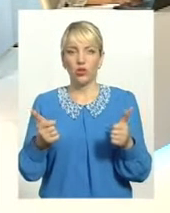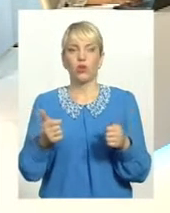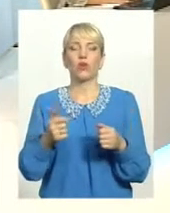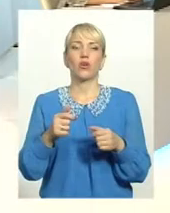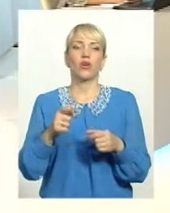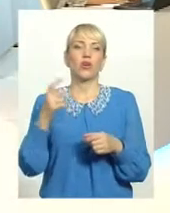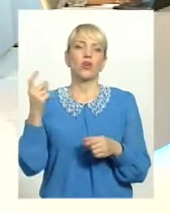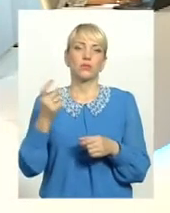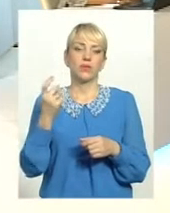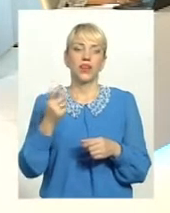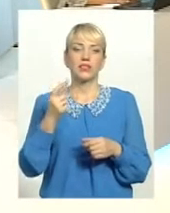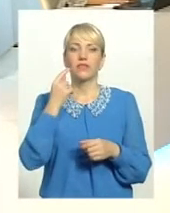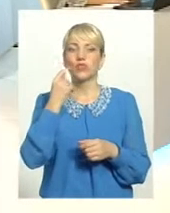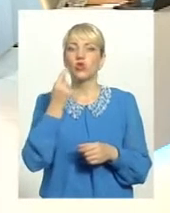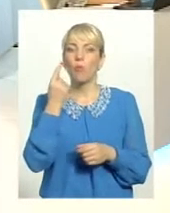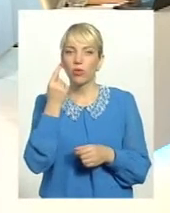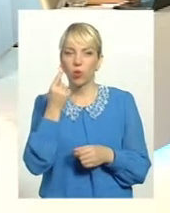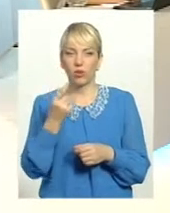стоматологи, ювеліри,